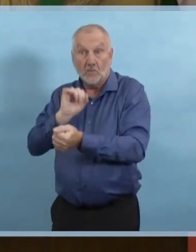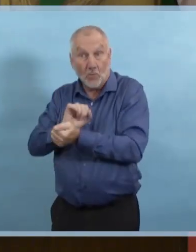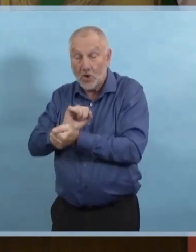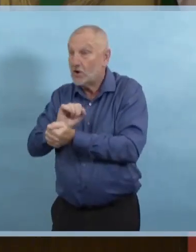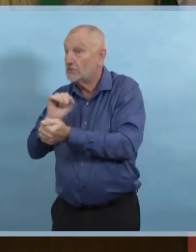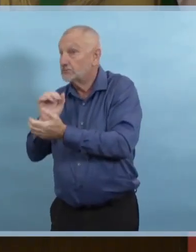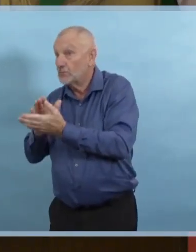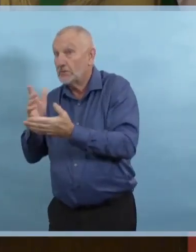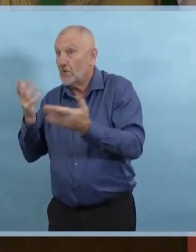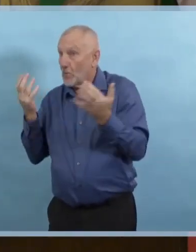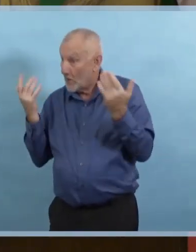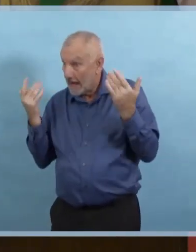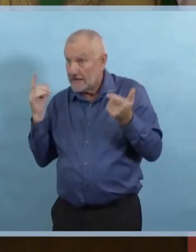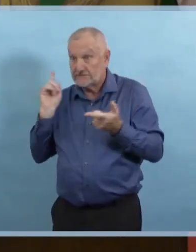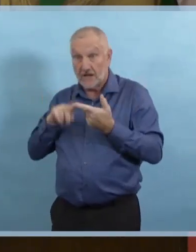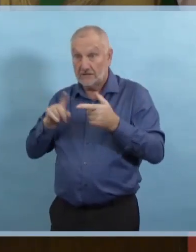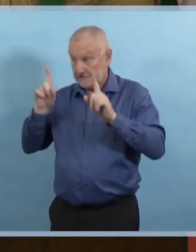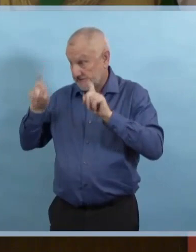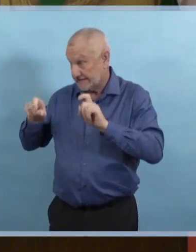obtenu de test.